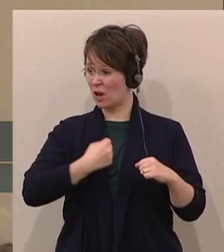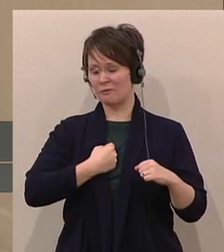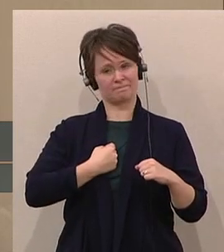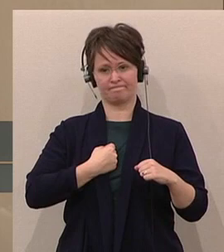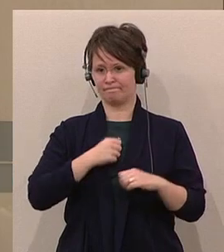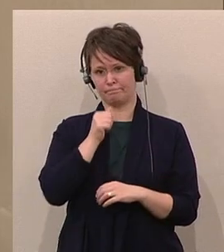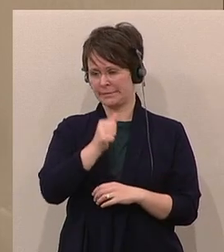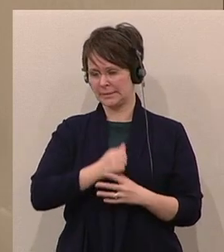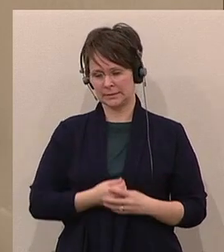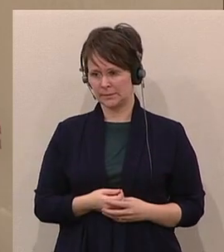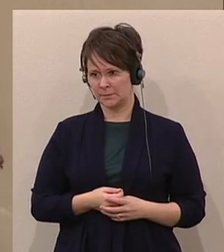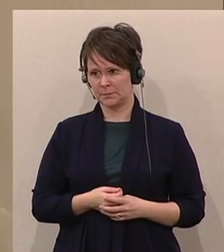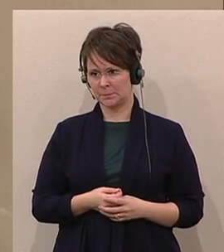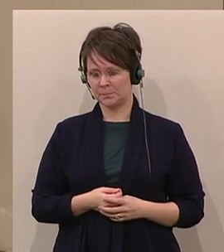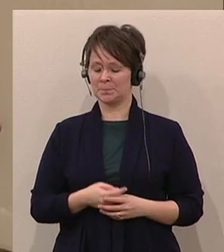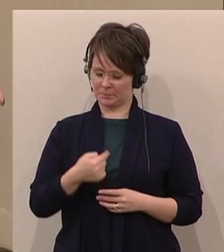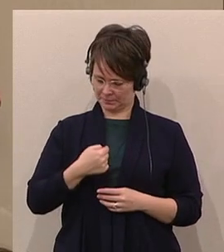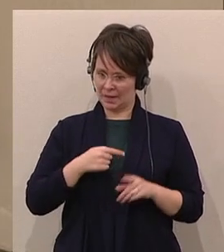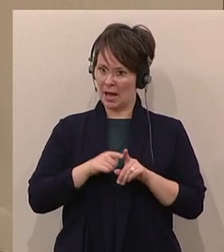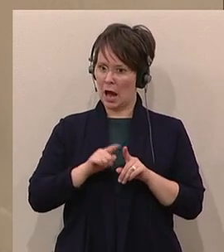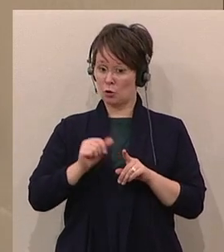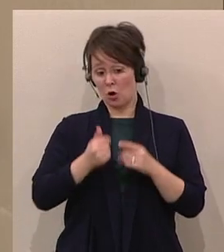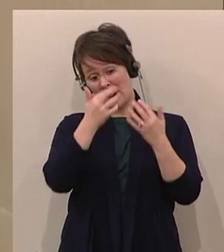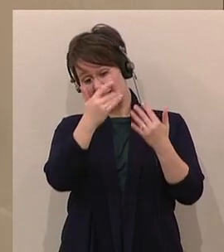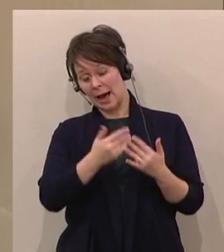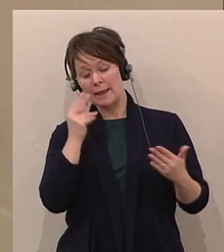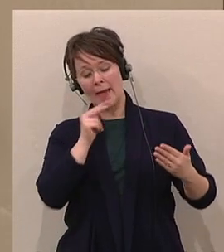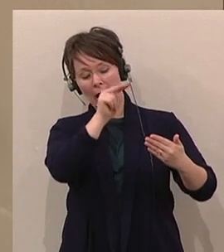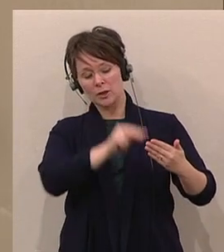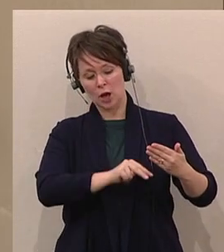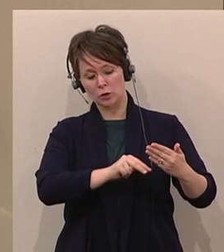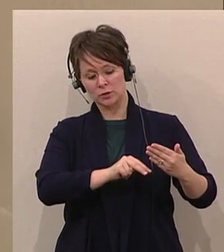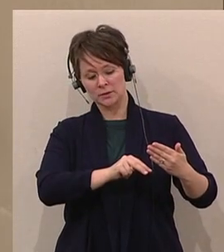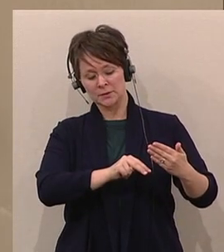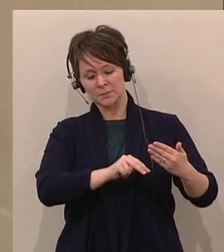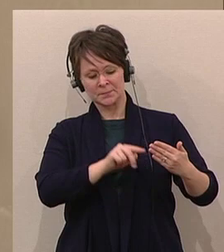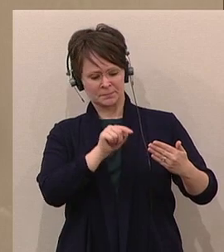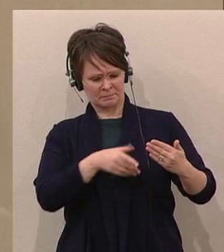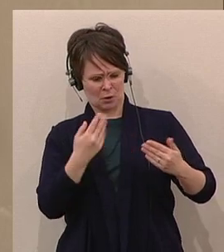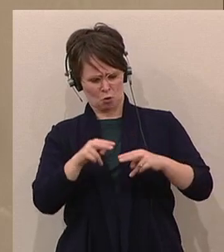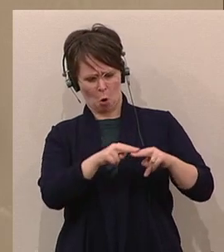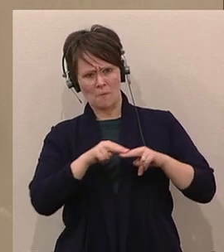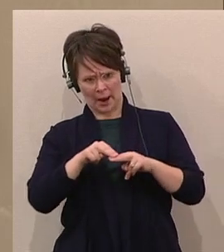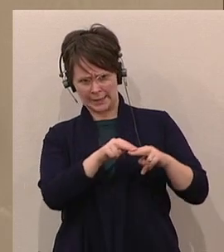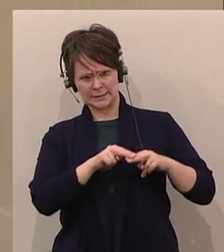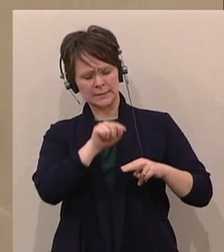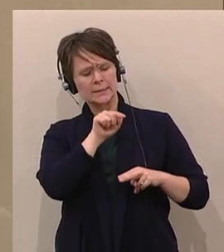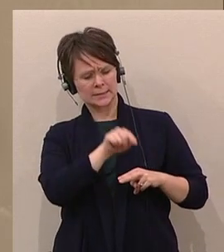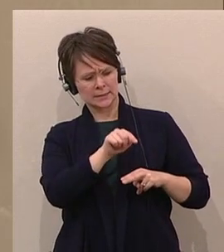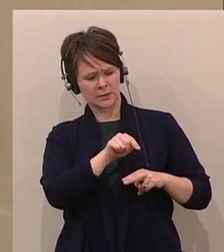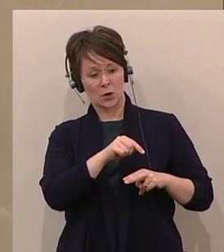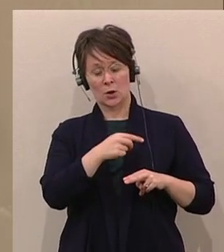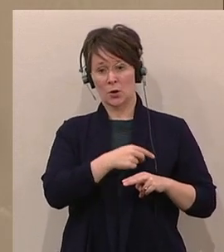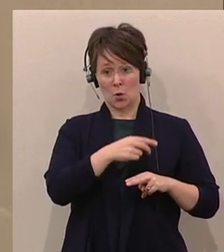Ich habe mir jetzt die Zahlen auch noch einmal angeschaut. Laut Armetskonferenz sind rund 18 Prozent der österreichischen